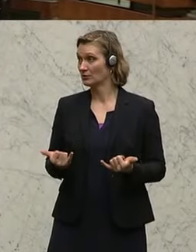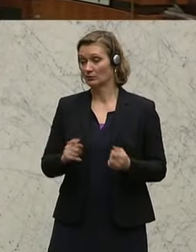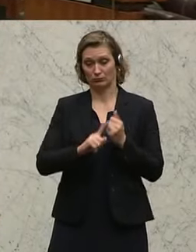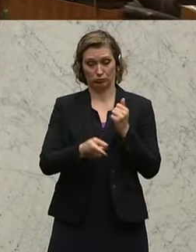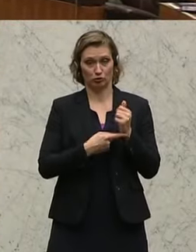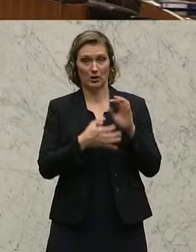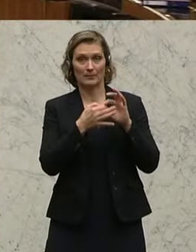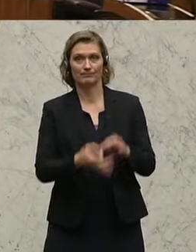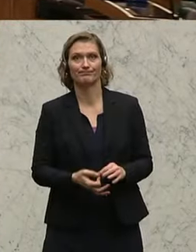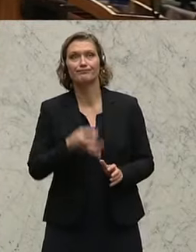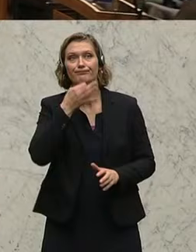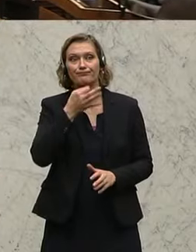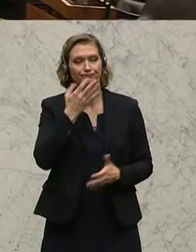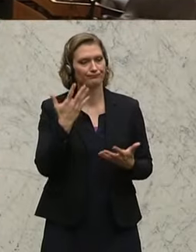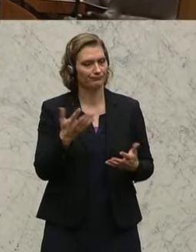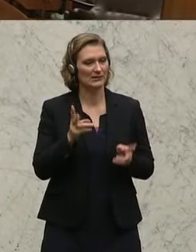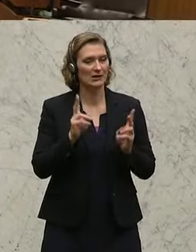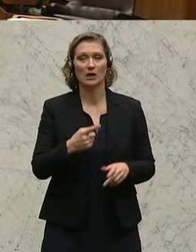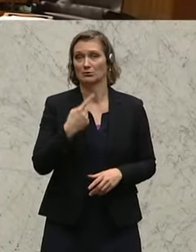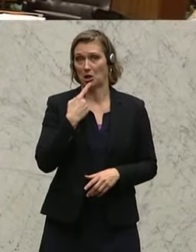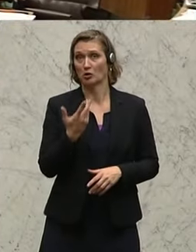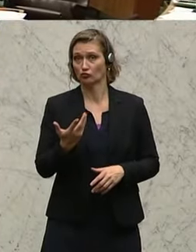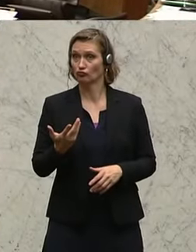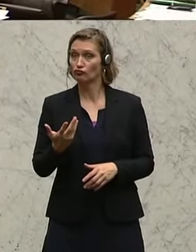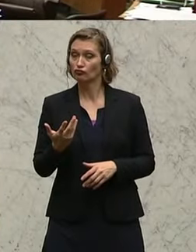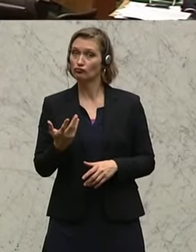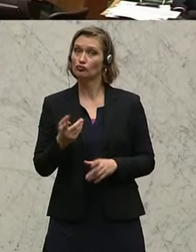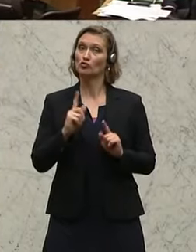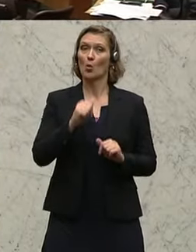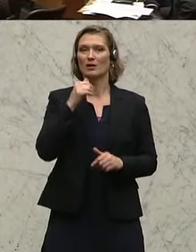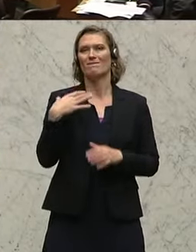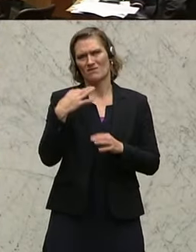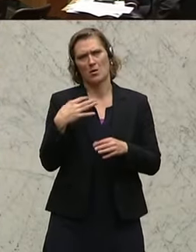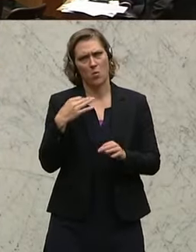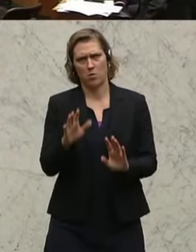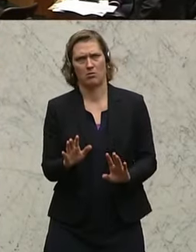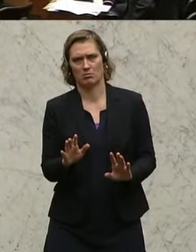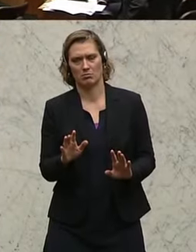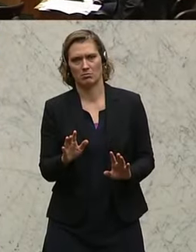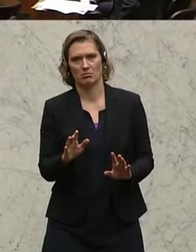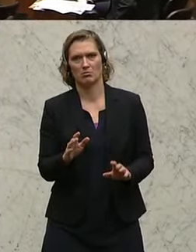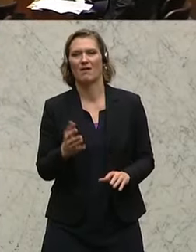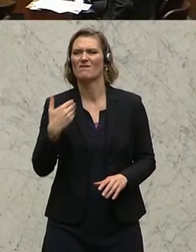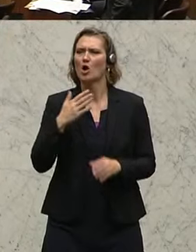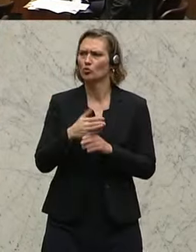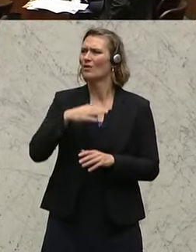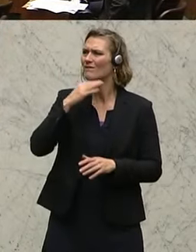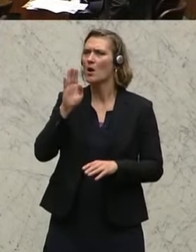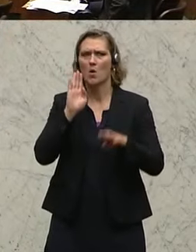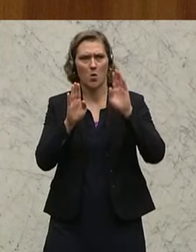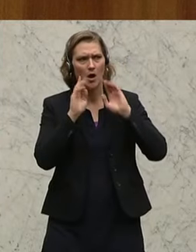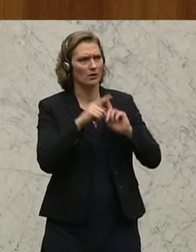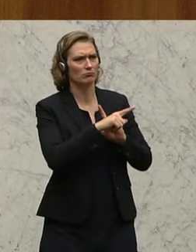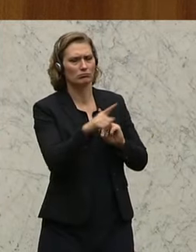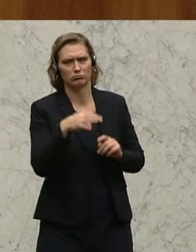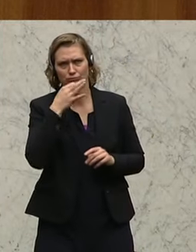So, nun zum Budget. Ja, man kann natürlich sagen, um das nicht wieder zu wiederholen, man hat es dann leichter,